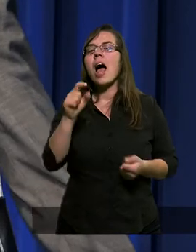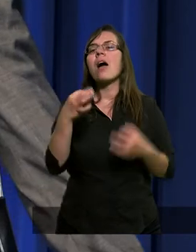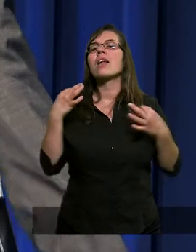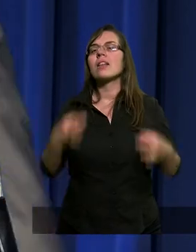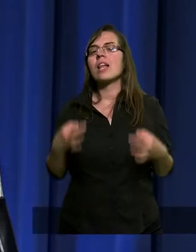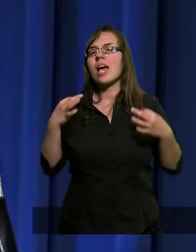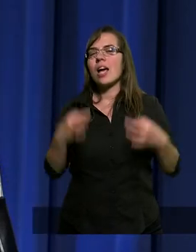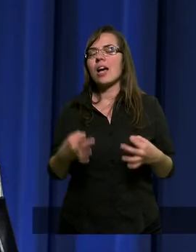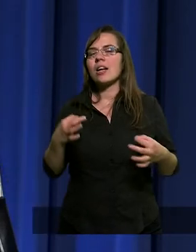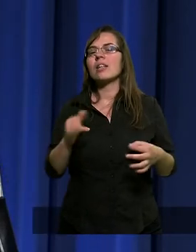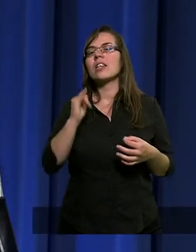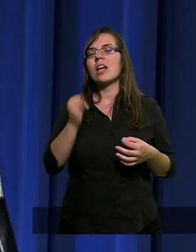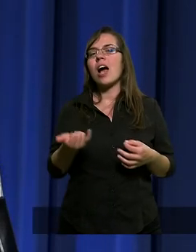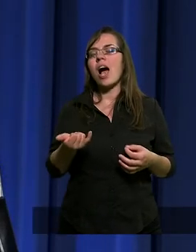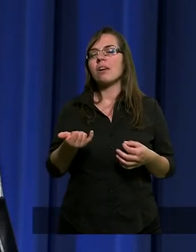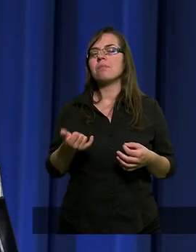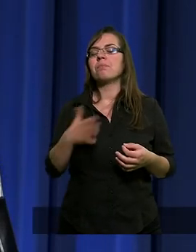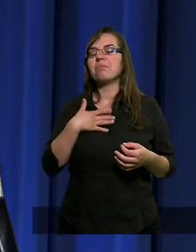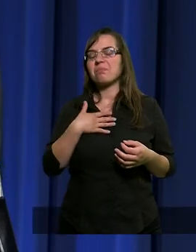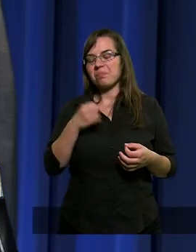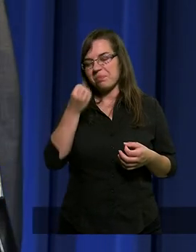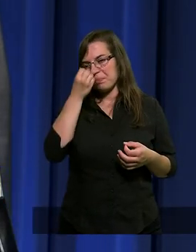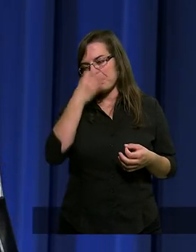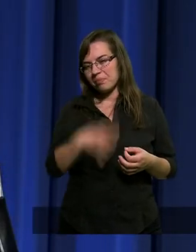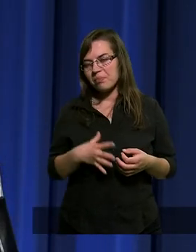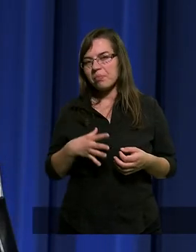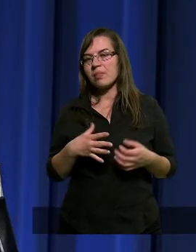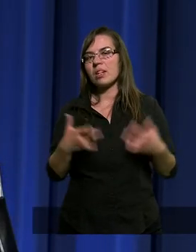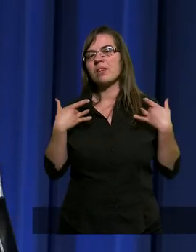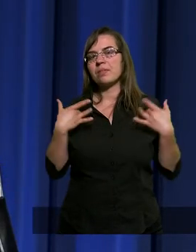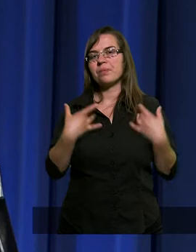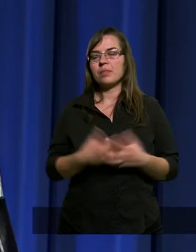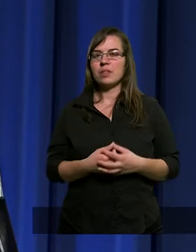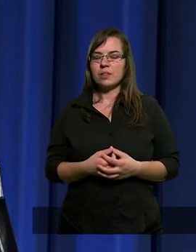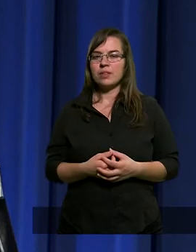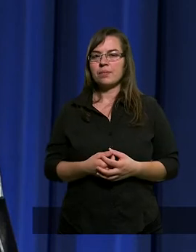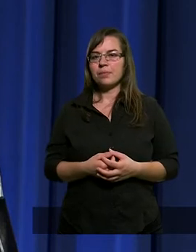teraz jak czcina targana wiatrami.